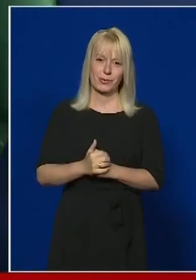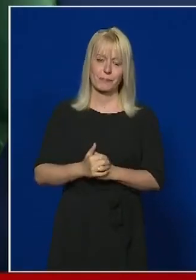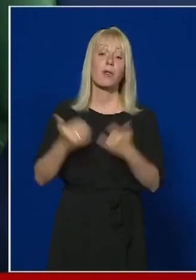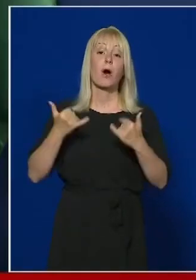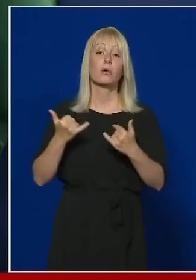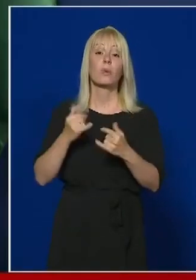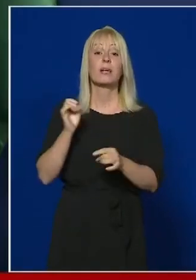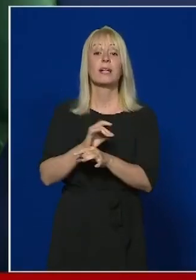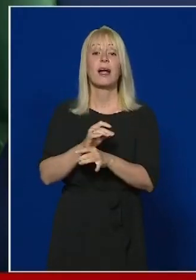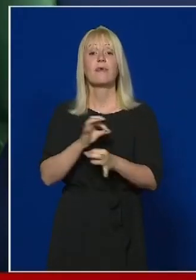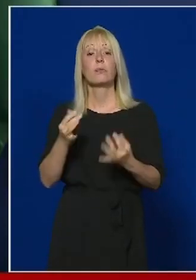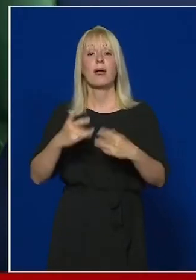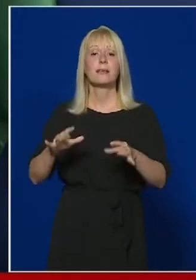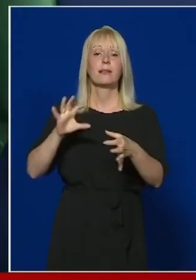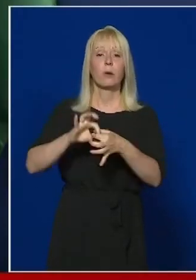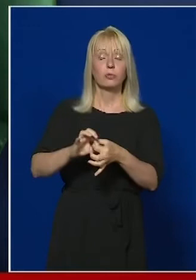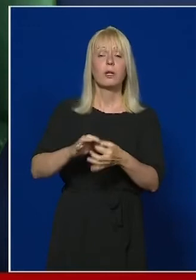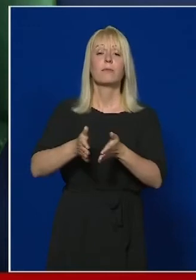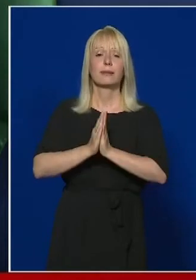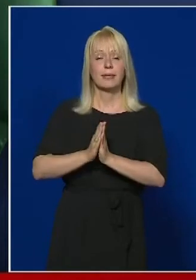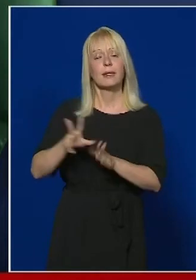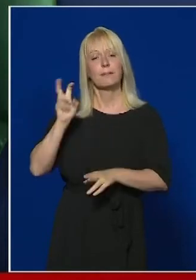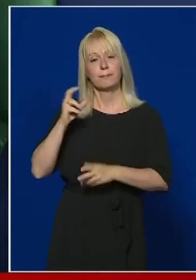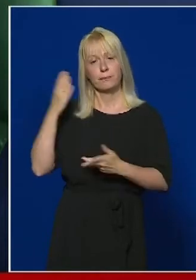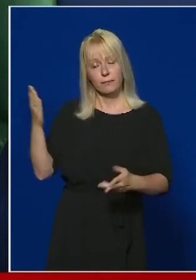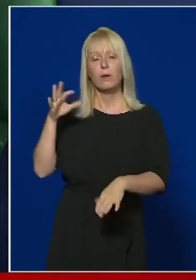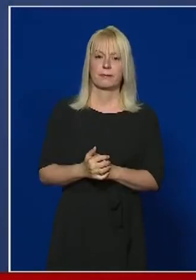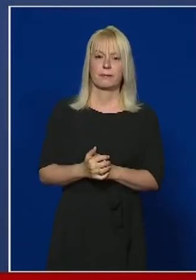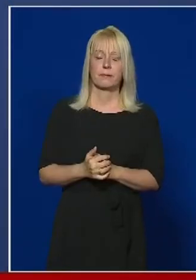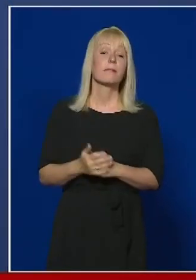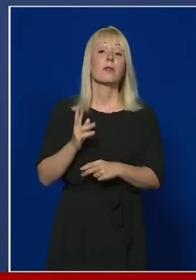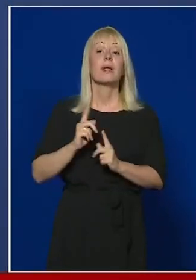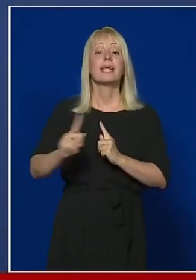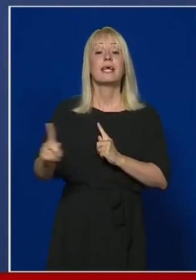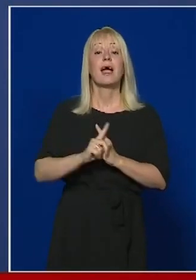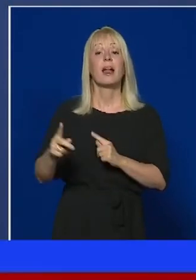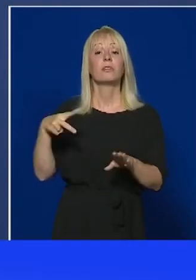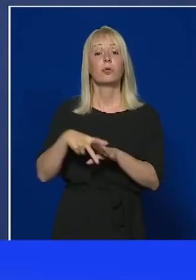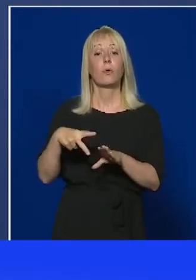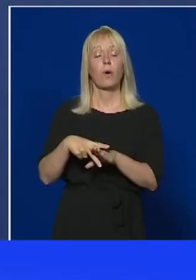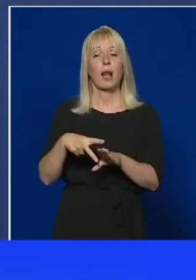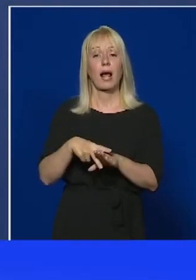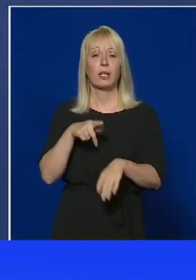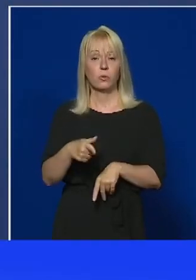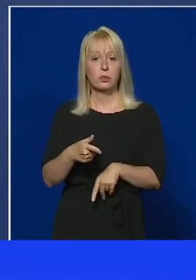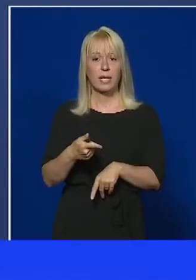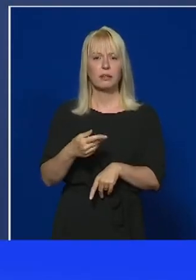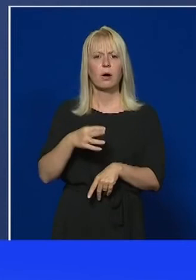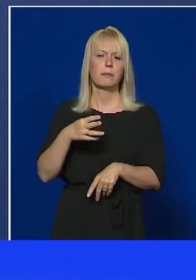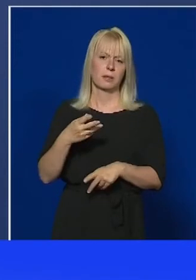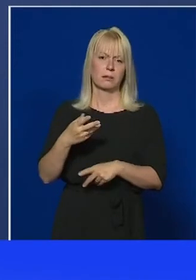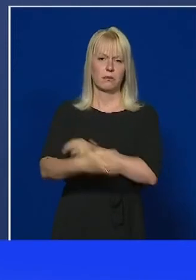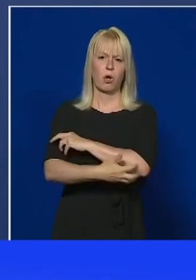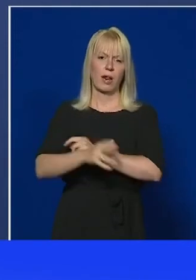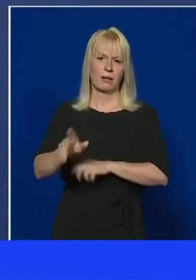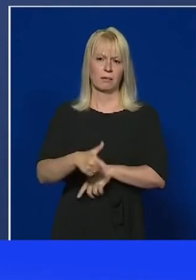elhagyhatják a szállókat a hajléktalanok és vállalhatnak munkát, folytatta. A kiárási korlátozásokat a hajléktalanok